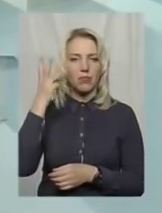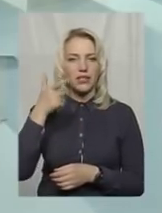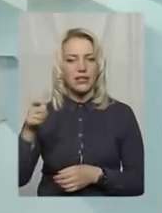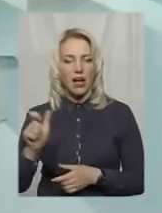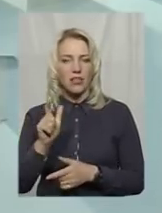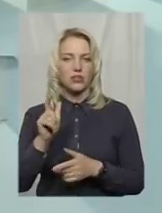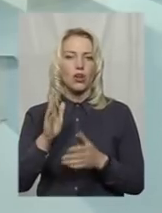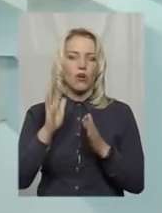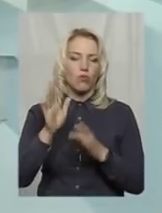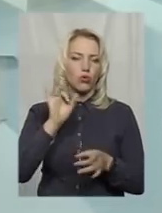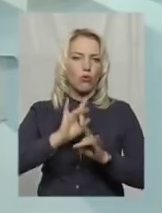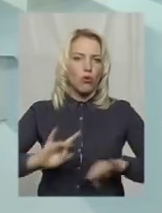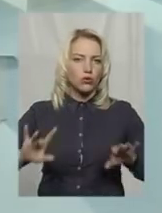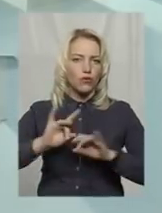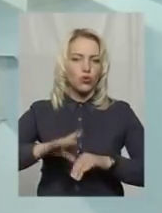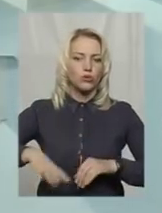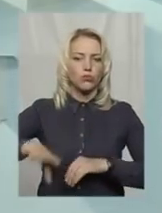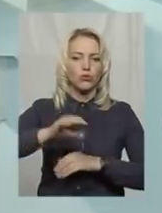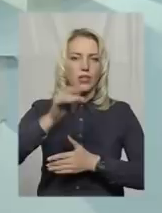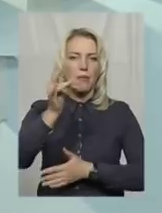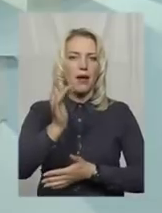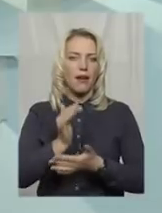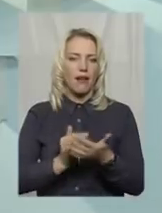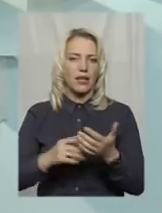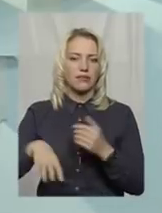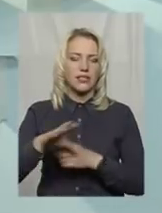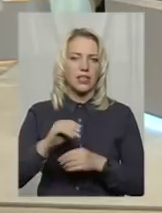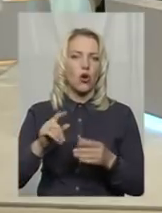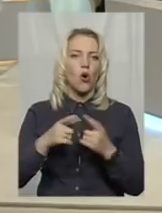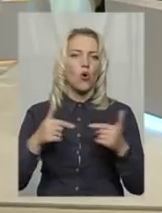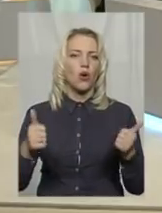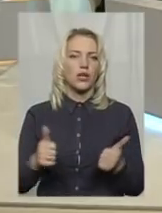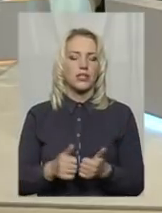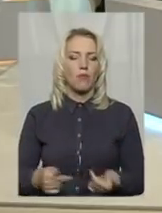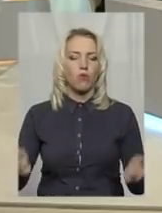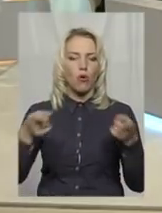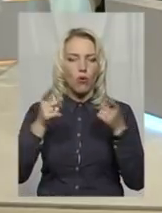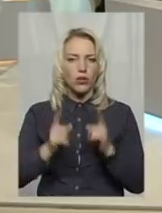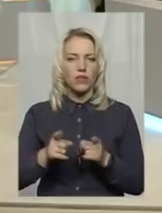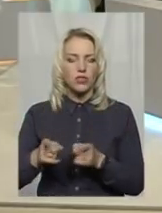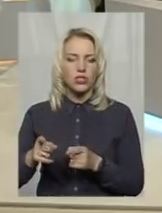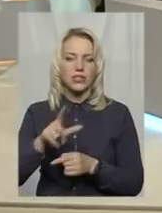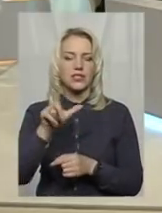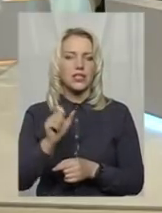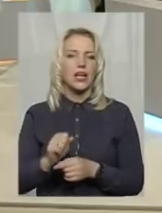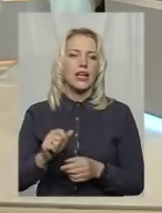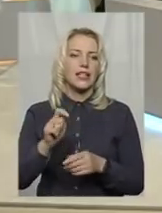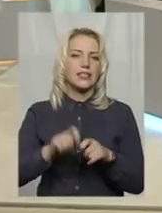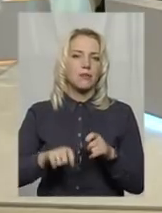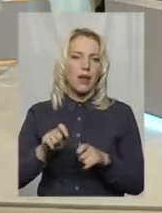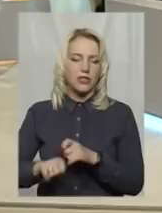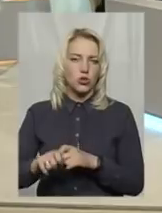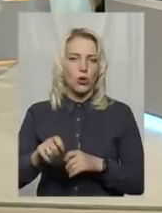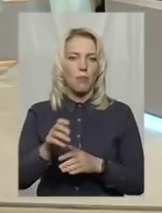ЗМІ, ми озвучимо перелік всіх організацій, погодивши їх з інспекцією праці, тому що вони не дають дозвола